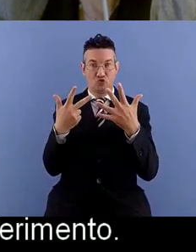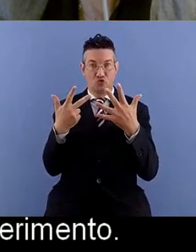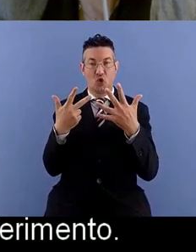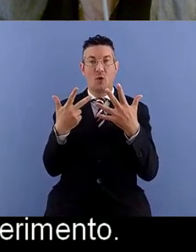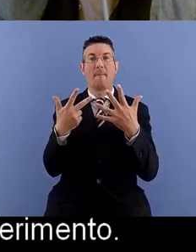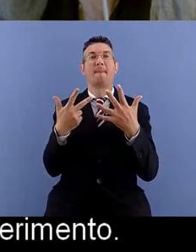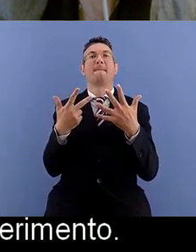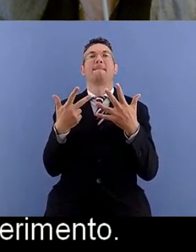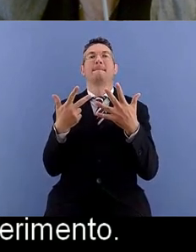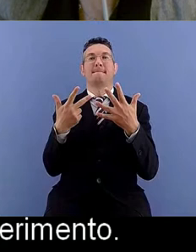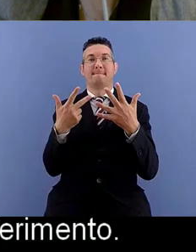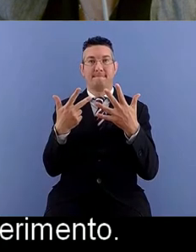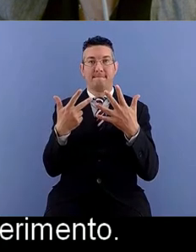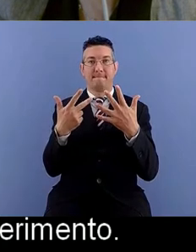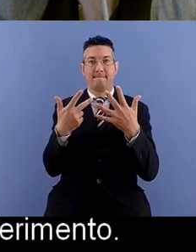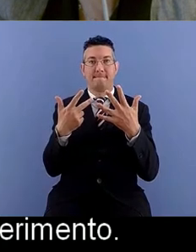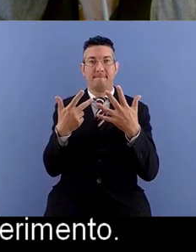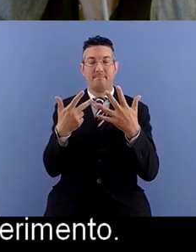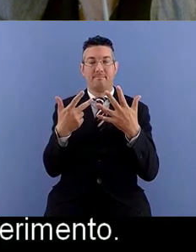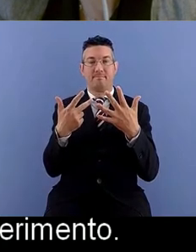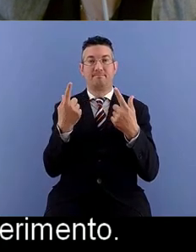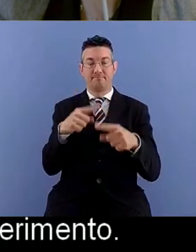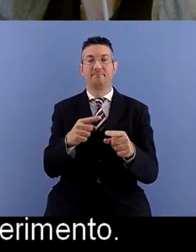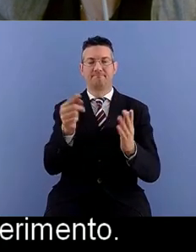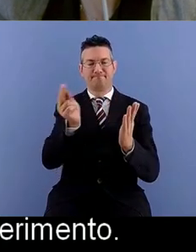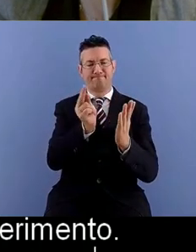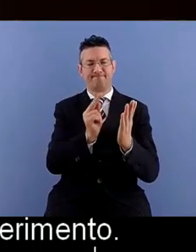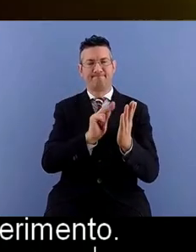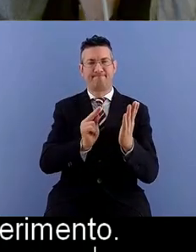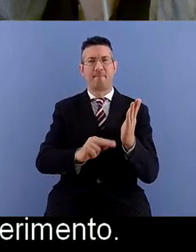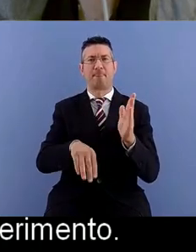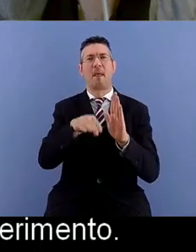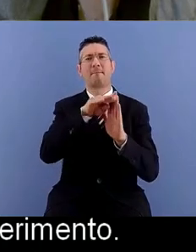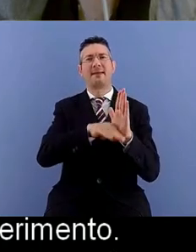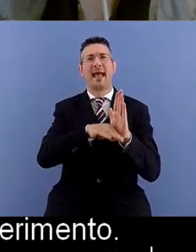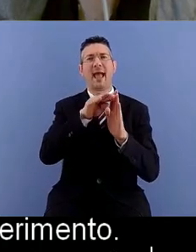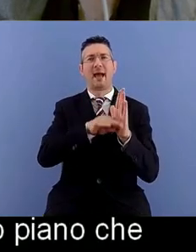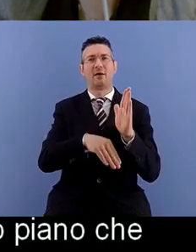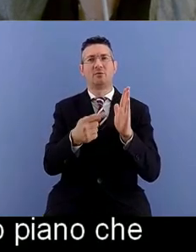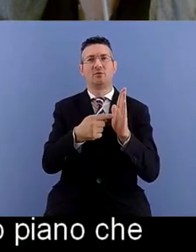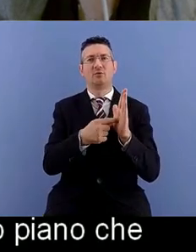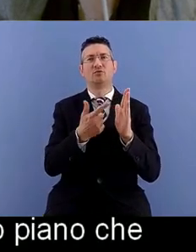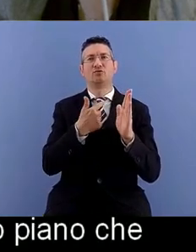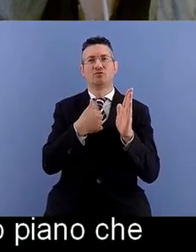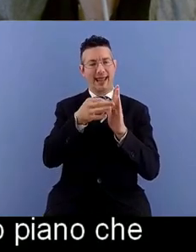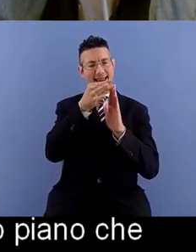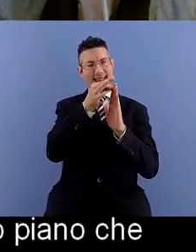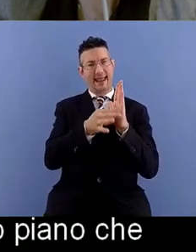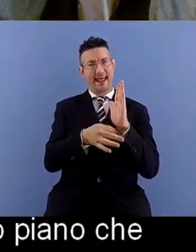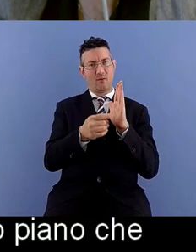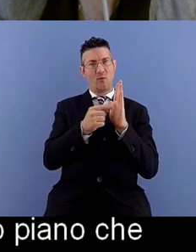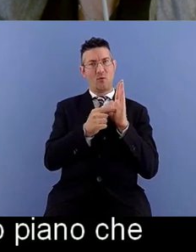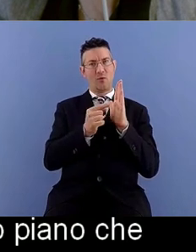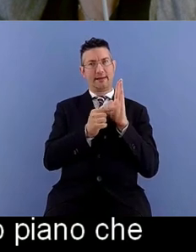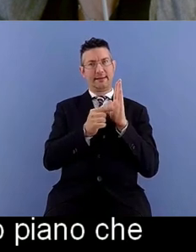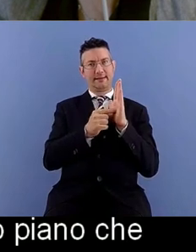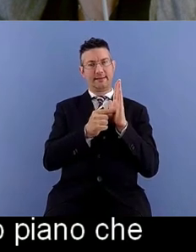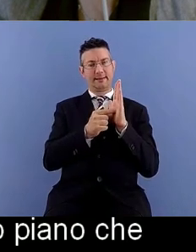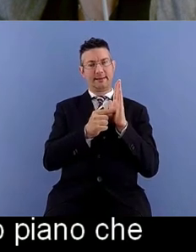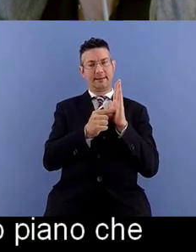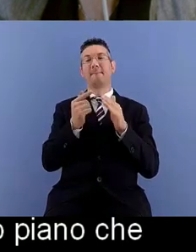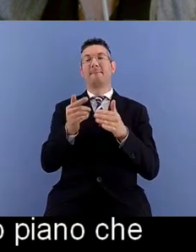redatto questo piano che prevede delle linee guida sia dal punto di vista delle barriere